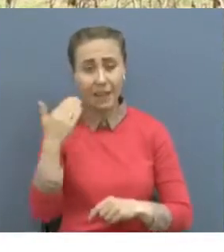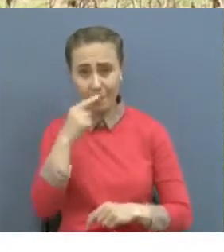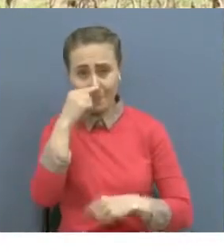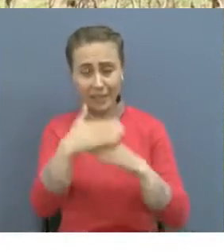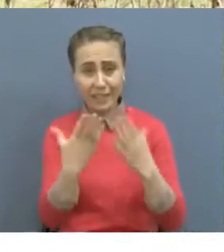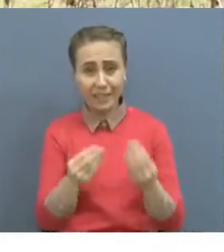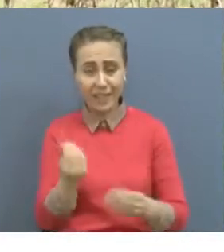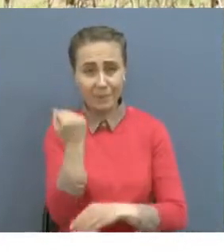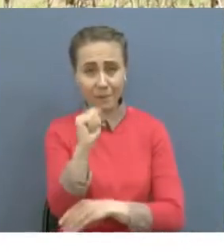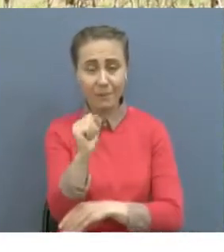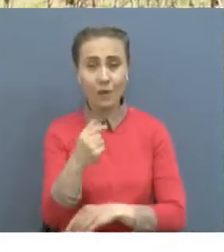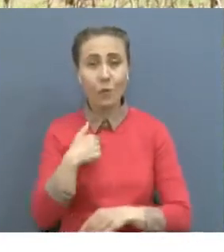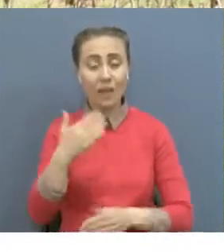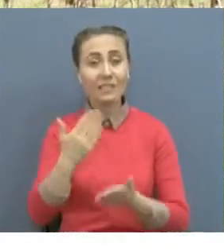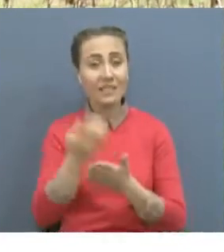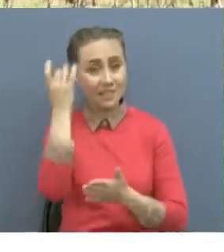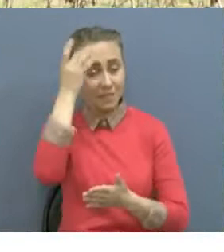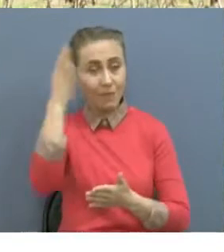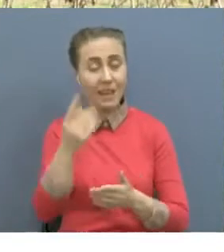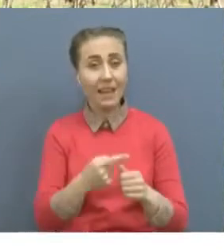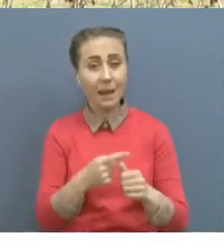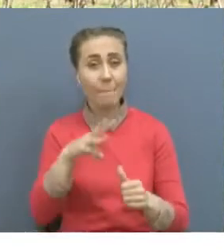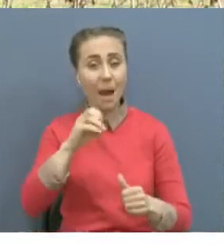мұлтықтарды көріп.